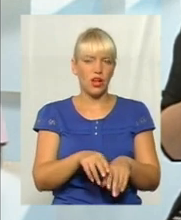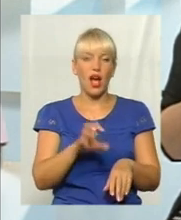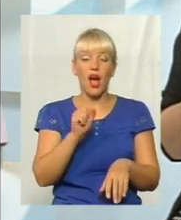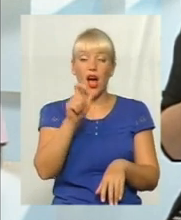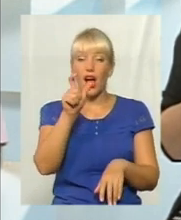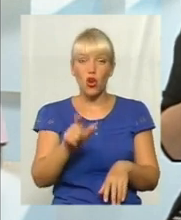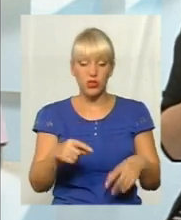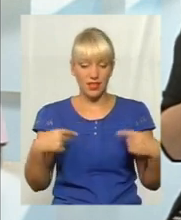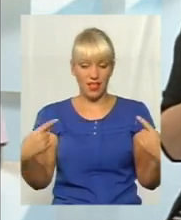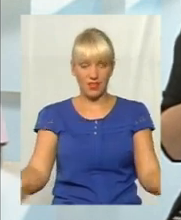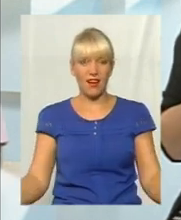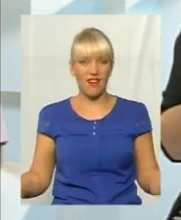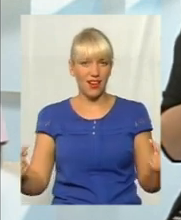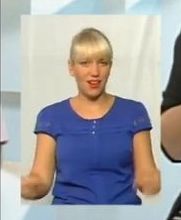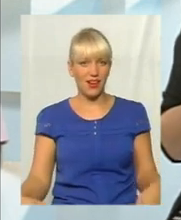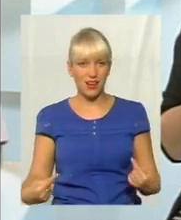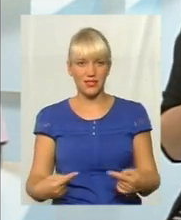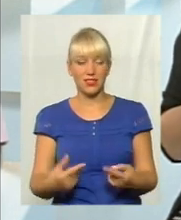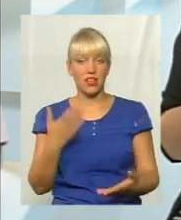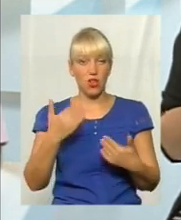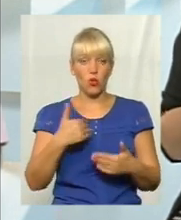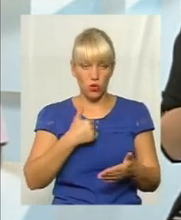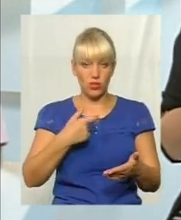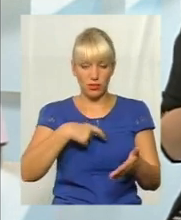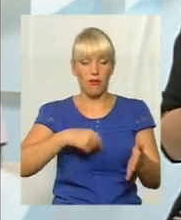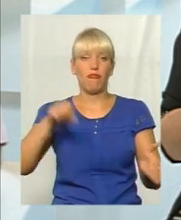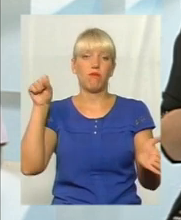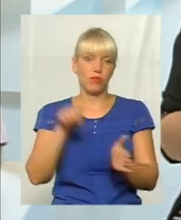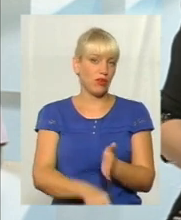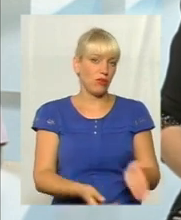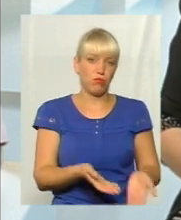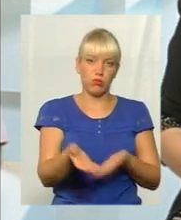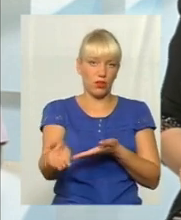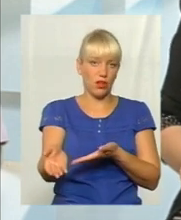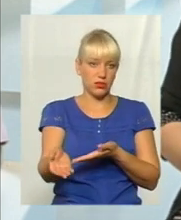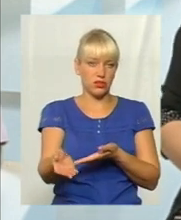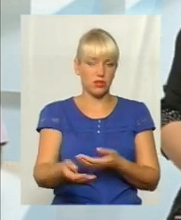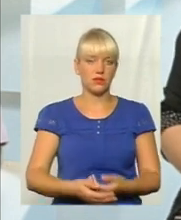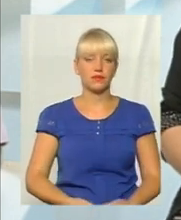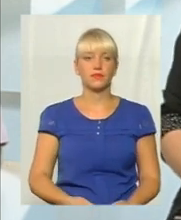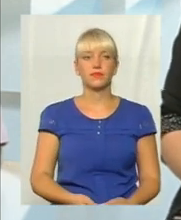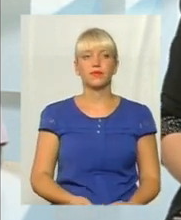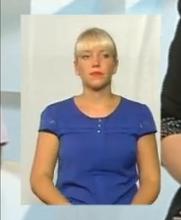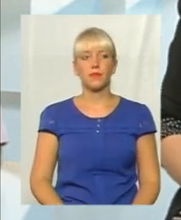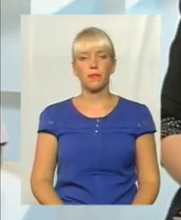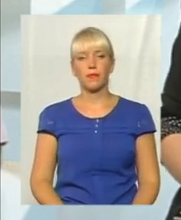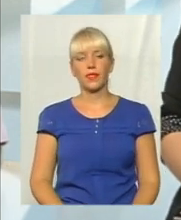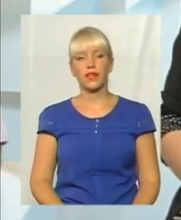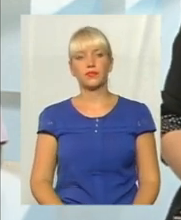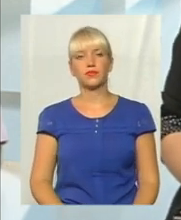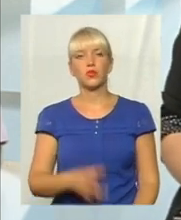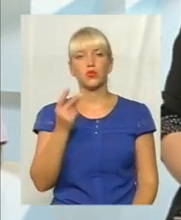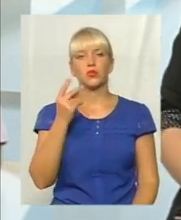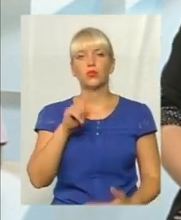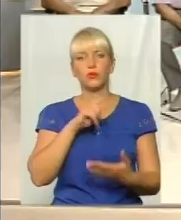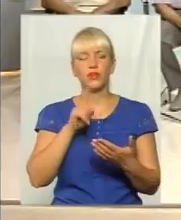для них на калявки п'яті віно, якщо хочуть вбивитися, то будь ласка, це вам під'їжджає. Дякую, ми зрозуміли ваше перше питання, а